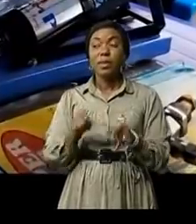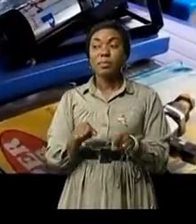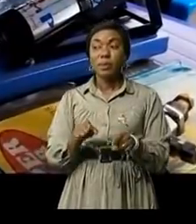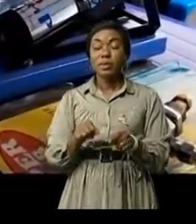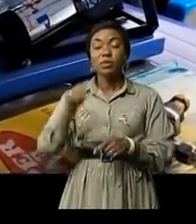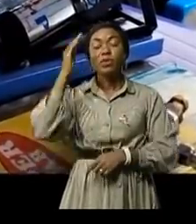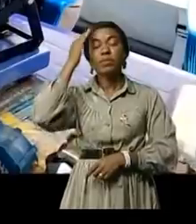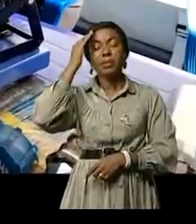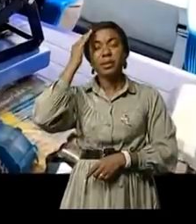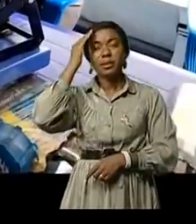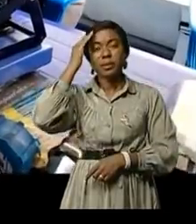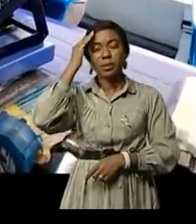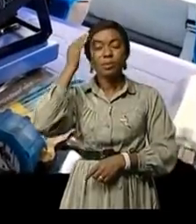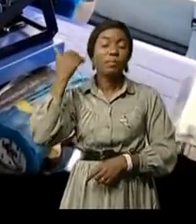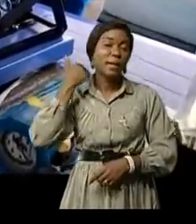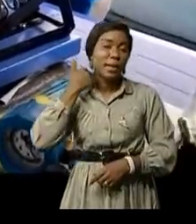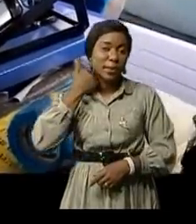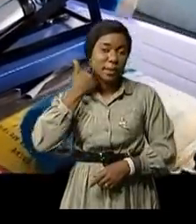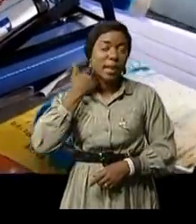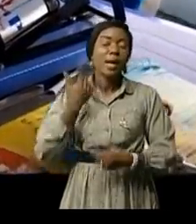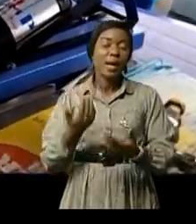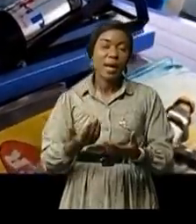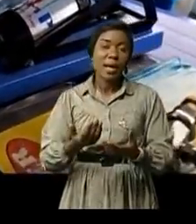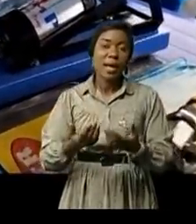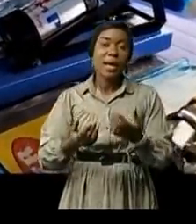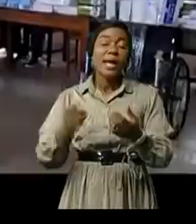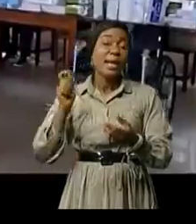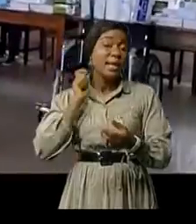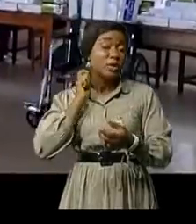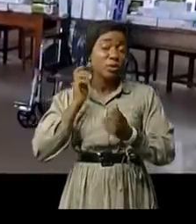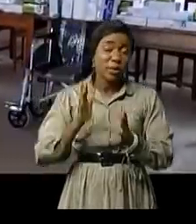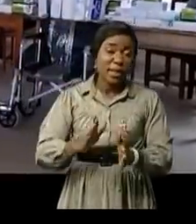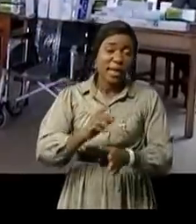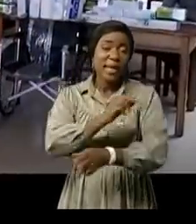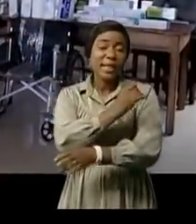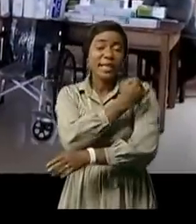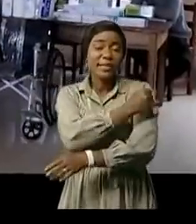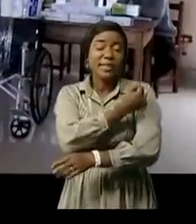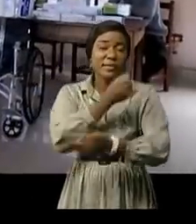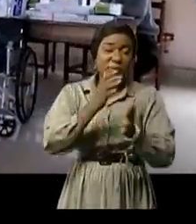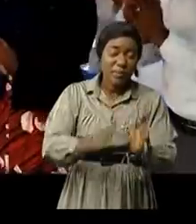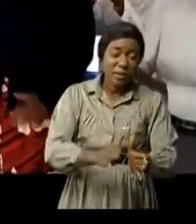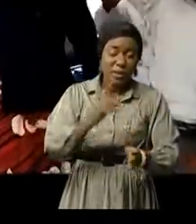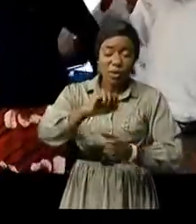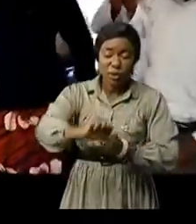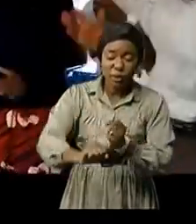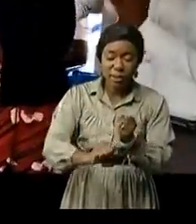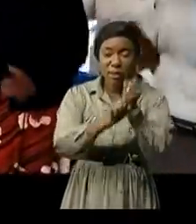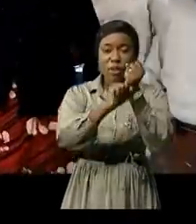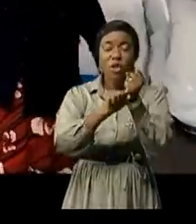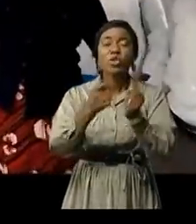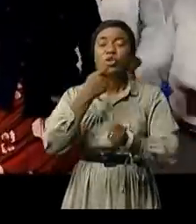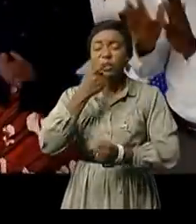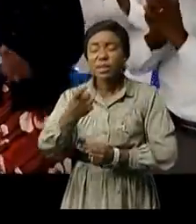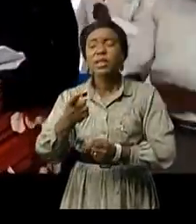pensé aux malades Les personnels médicaux de différentes formations ayant bénéficié de cette assistance ont témoigné